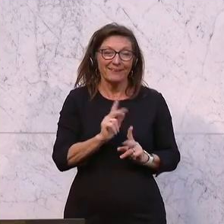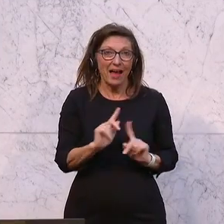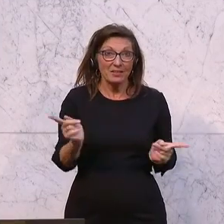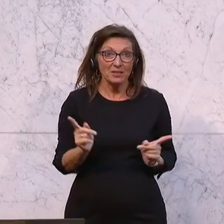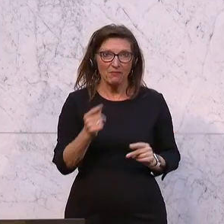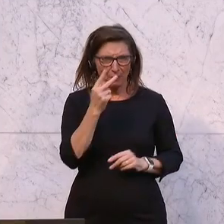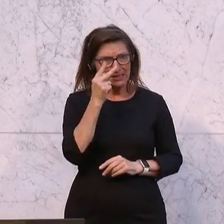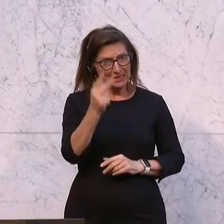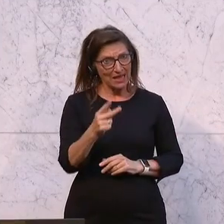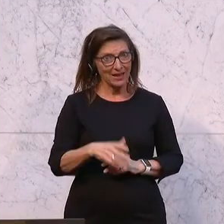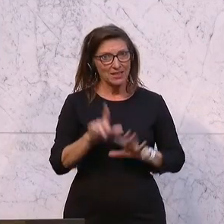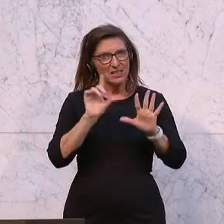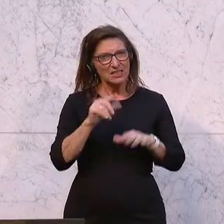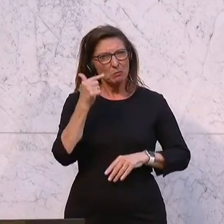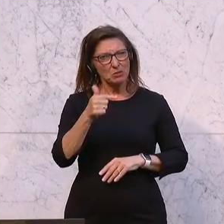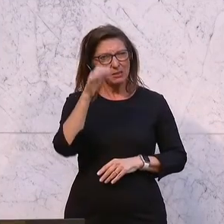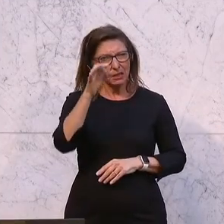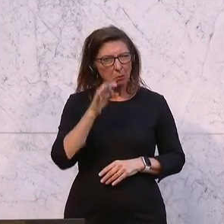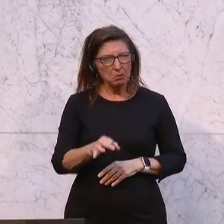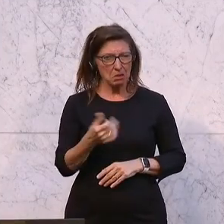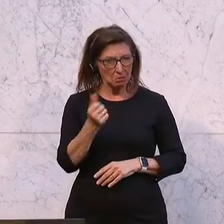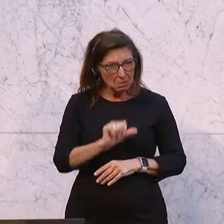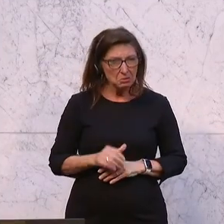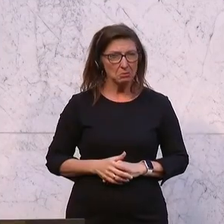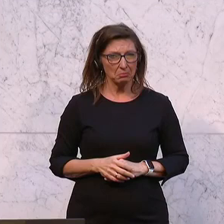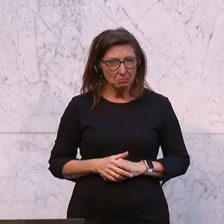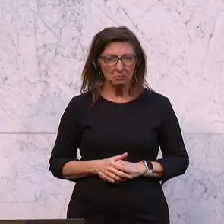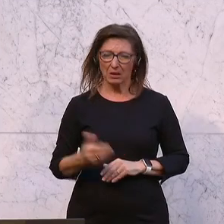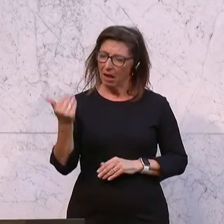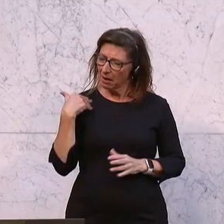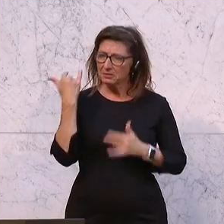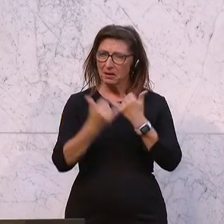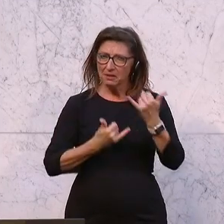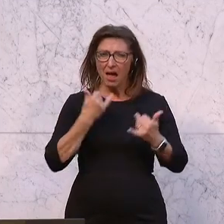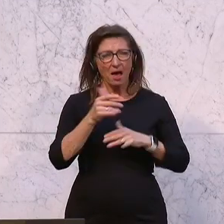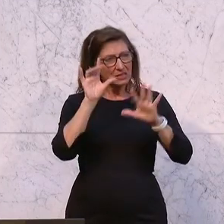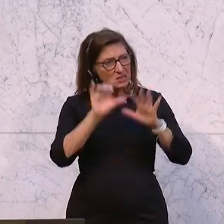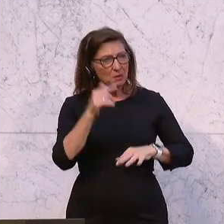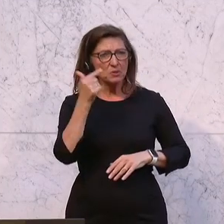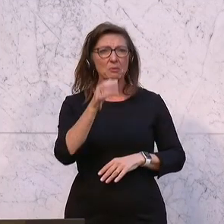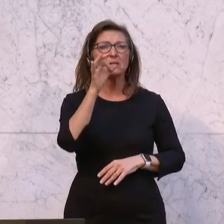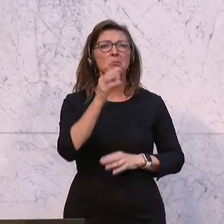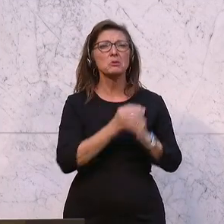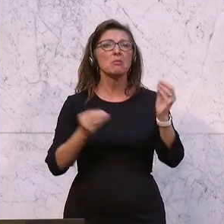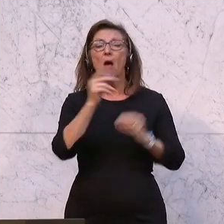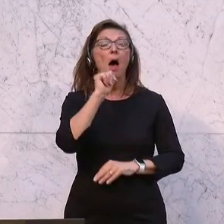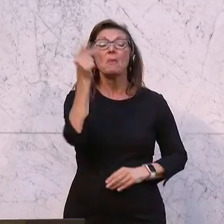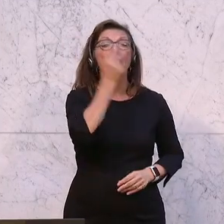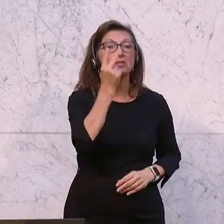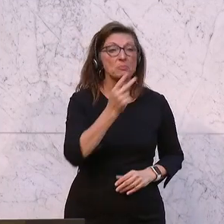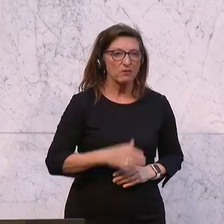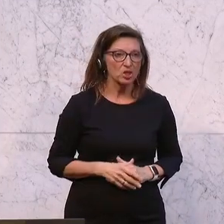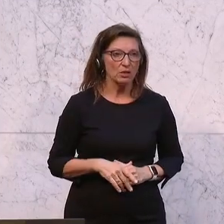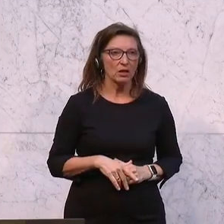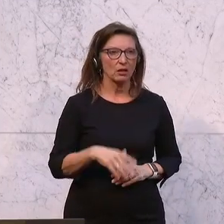Weil wenn man das sieht, dass da 27 Prozent dazugekommen sind in den letzten Jahren in dieser Legislaturperiode. Ja, das ist aber auch nicht selbstverständlich. Ich glaube,